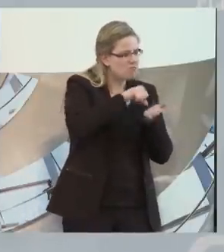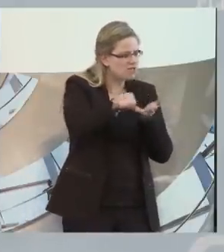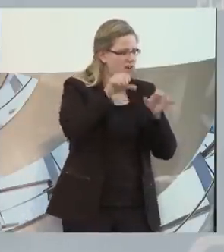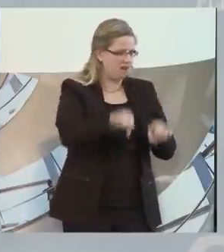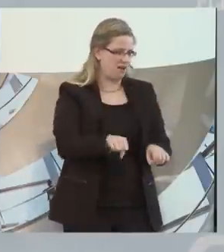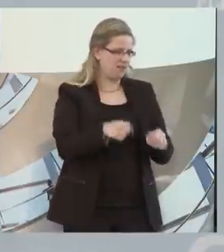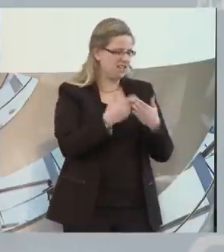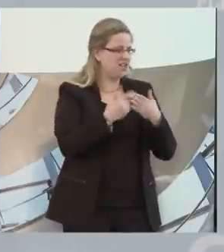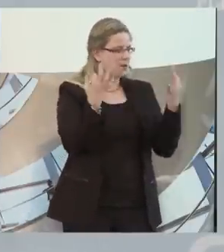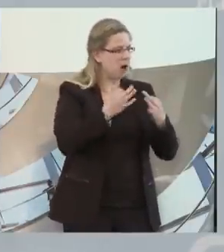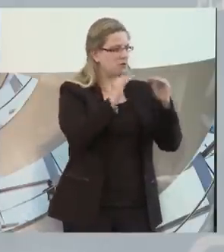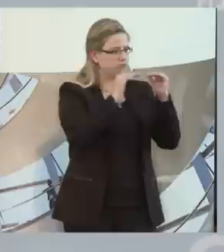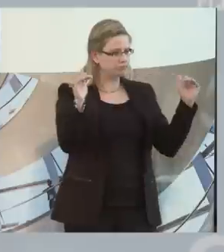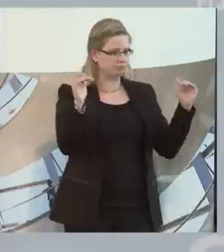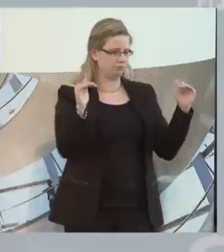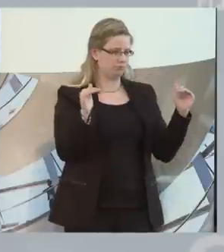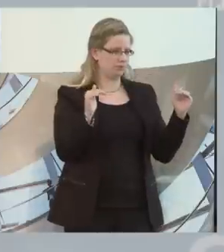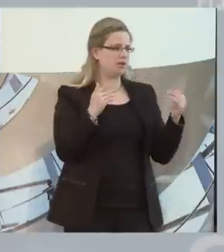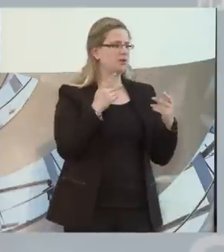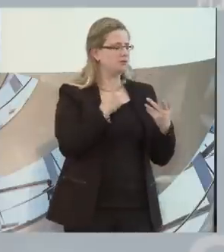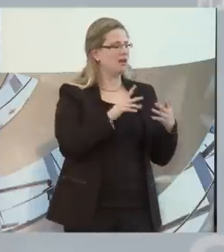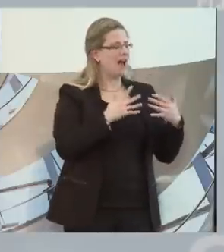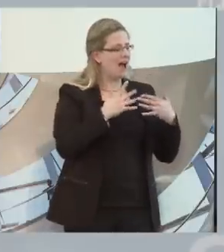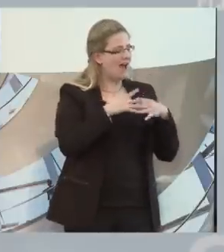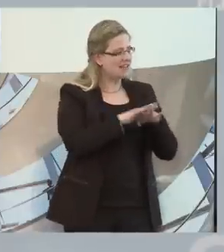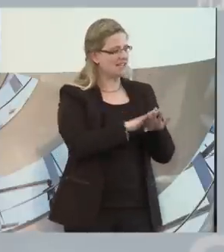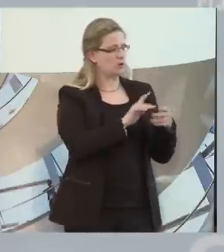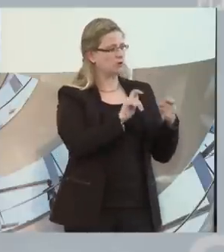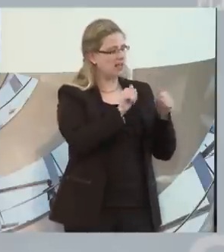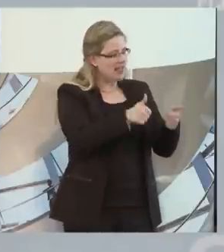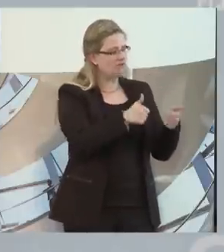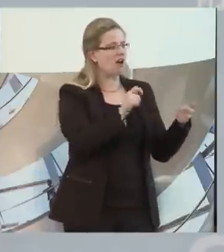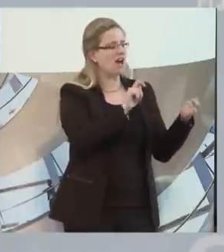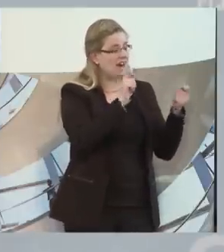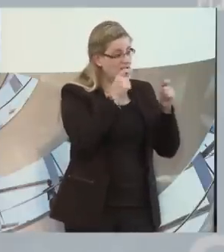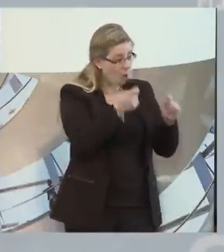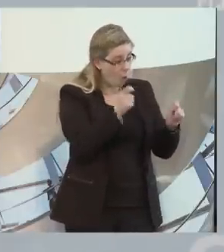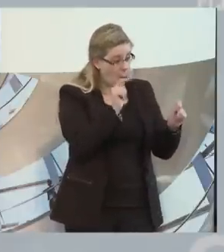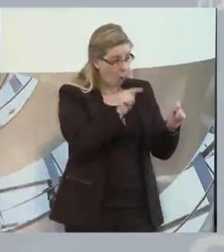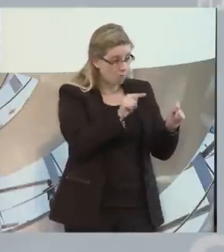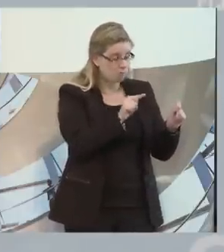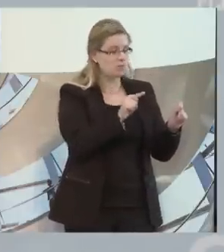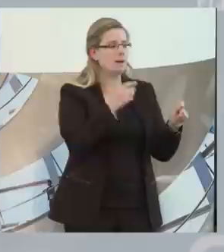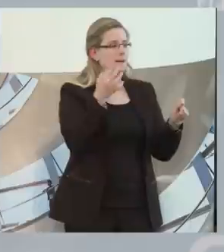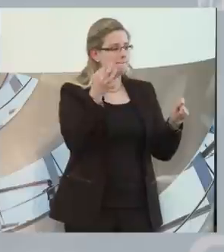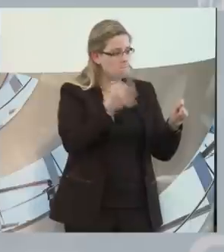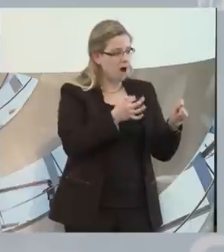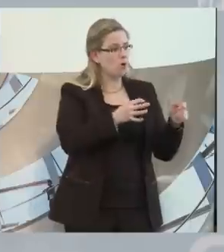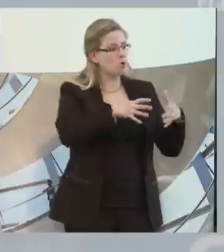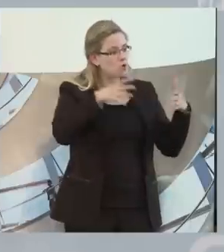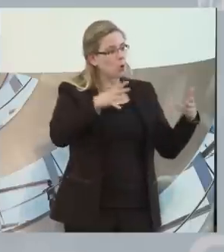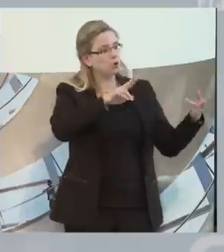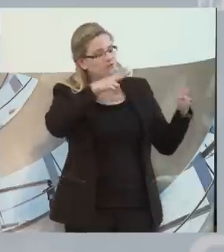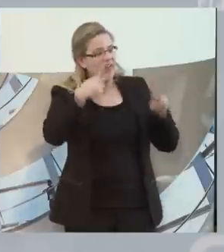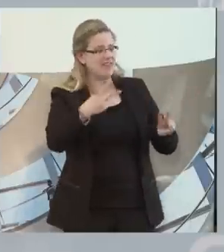ich sage Ihnen ganz eindeutig, dass eine Reform der Einglusthilfe hier auf jeden Fall große Veränderungen in Ihre